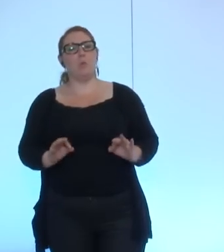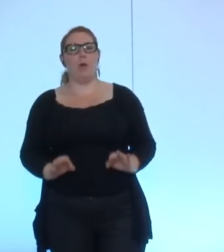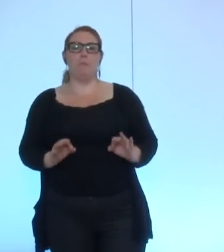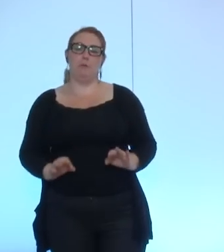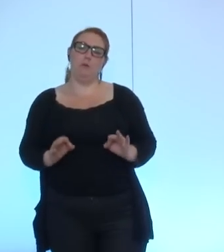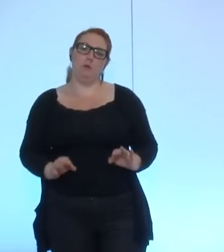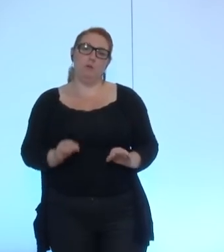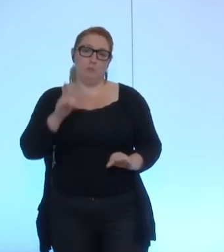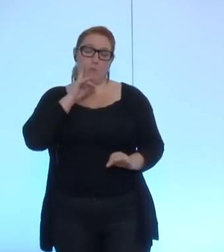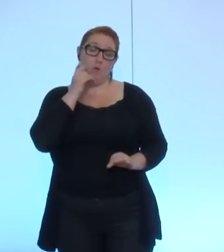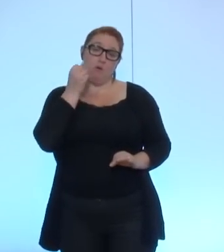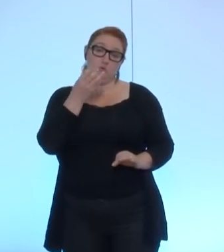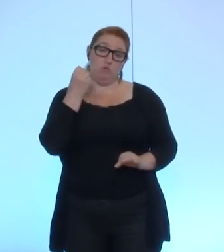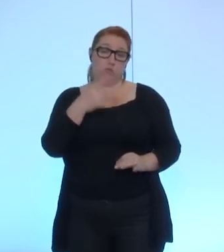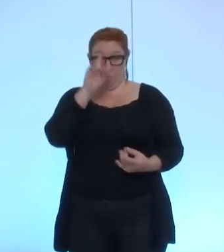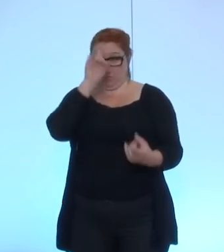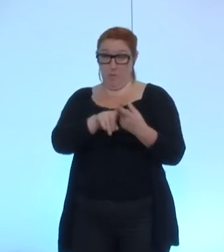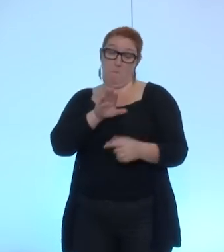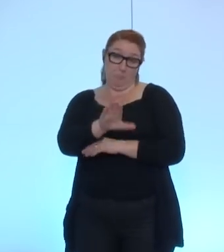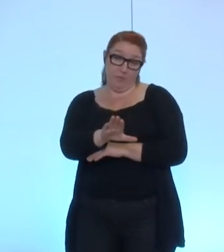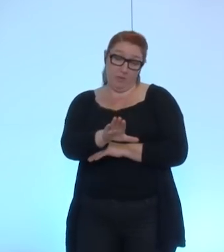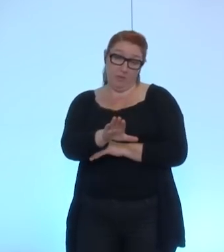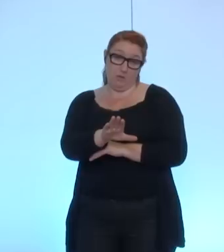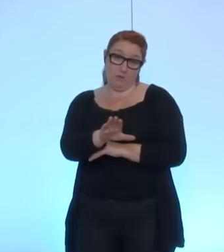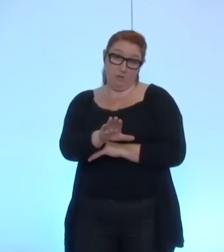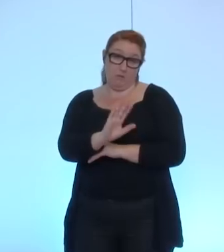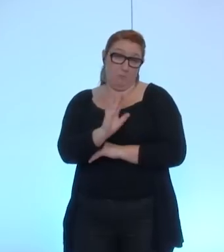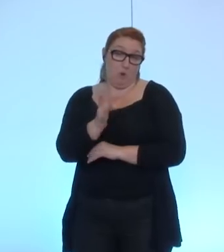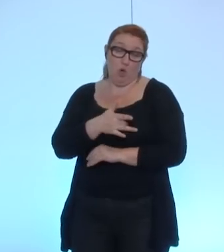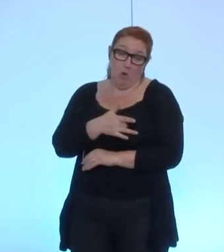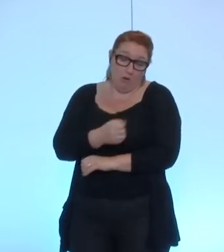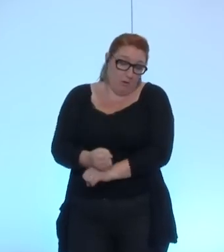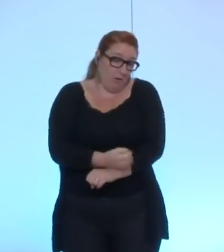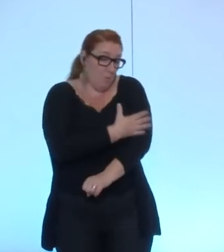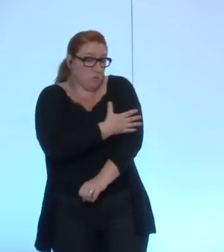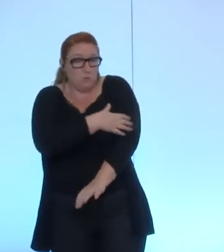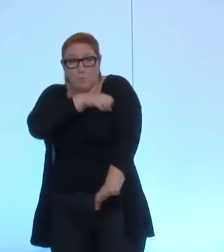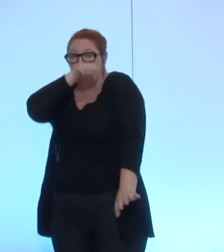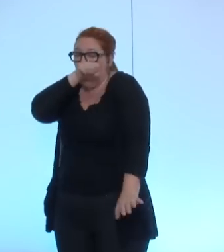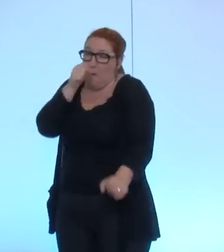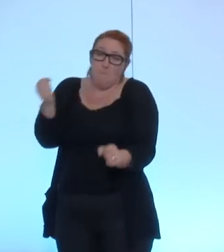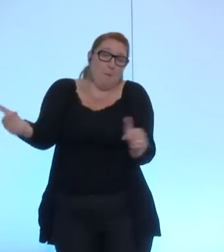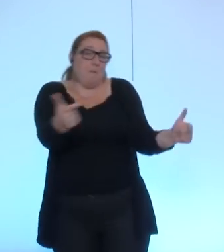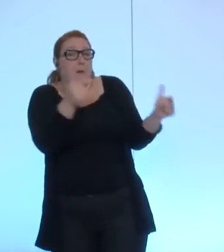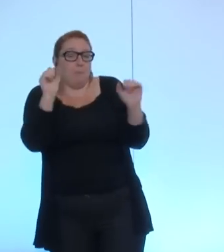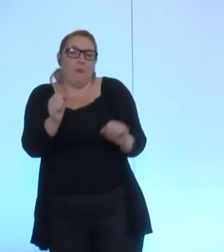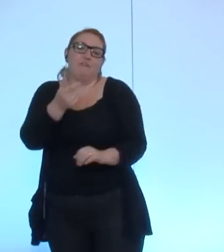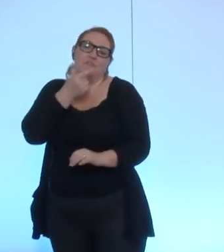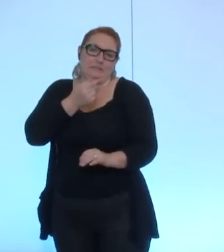qui bien souvent font appel à nos émotions et nos passions les plus profondes